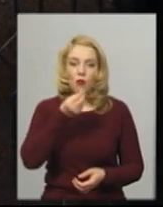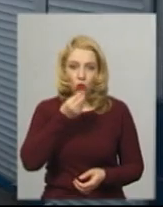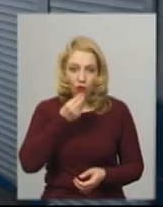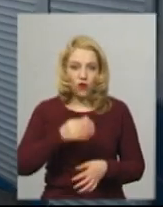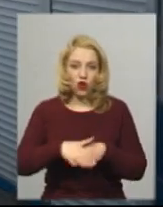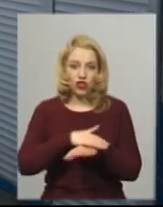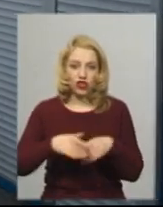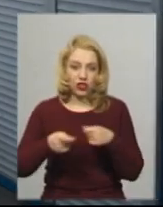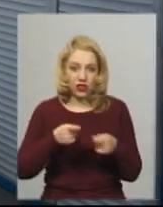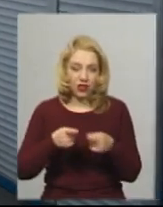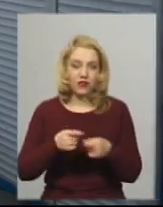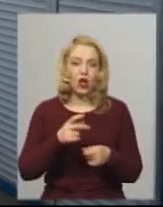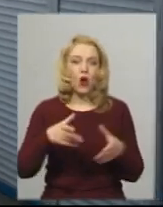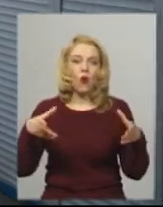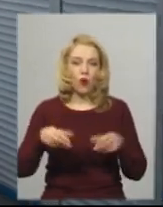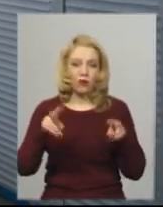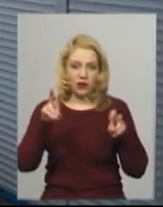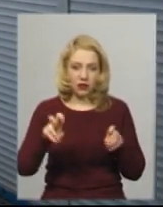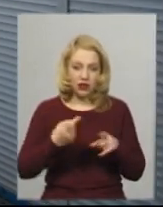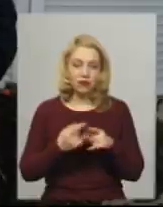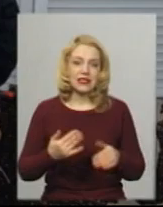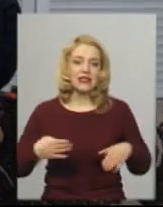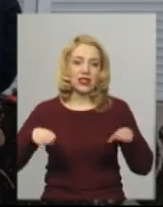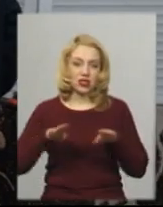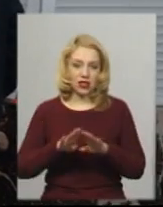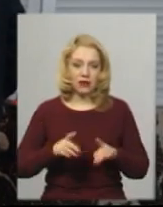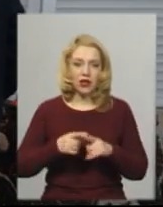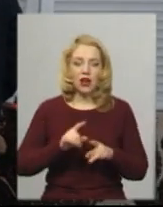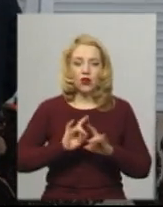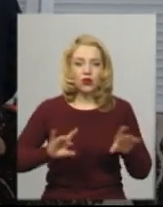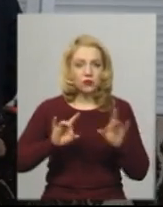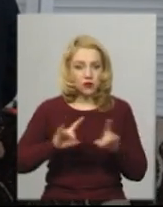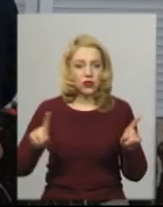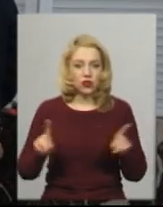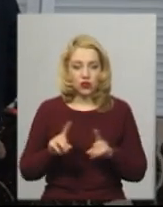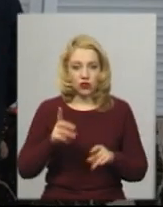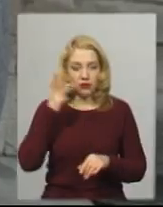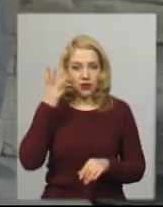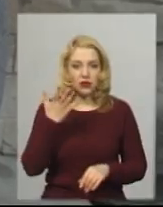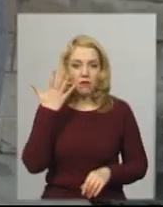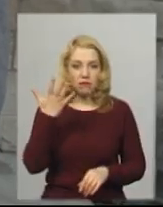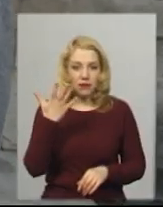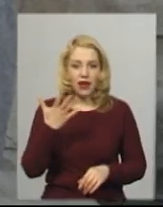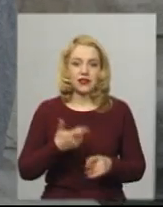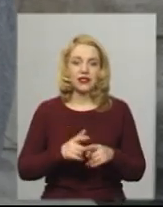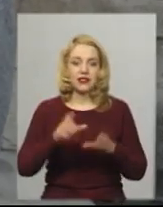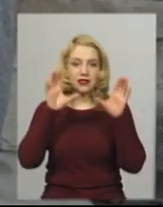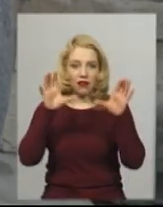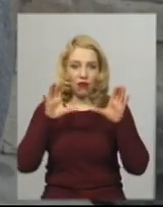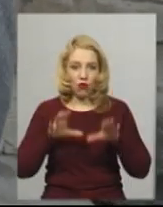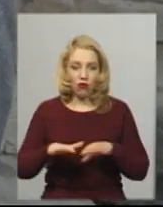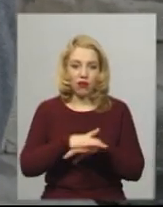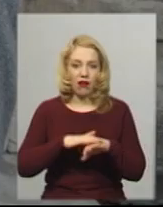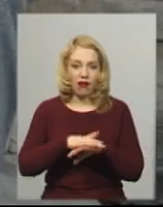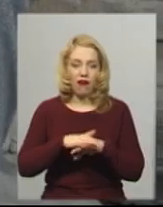«Кооператив» теж зачинений. Заступниця начальника управління торгівлі Світлана Гаврилюк розповідає, хмельницькому п'ять санкціонованих продовольчих ринків.